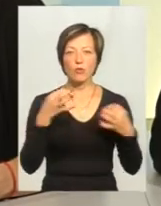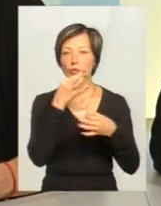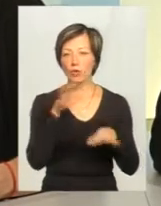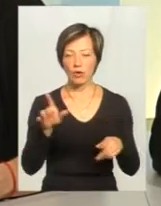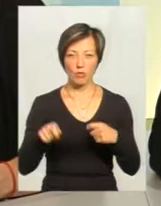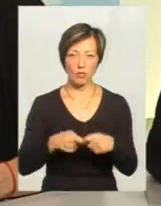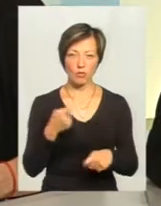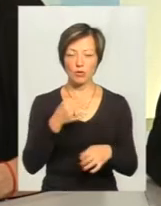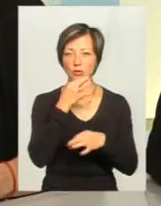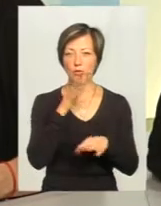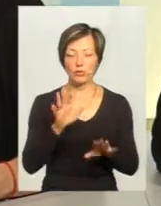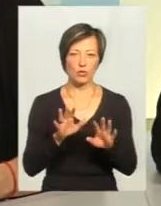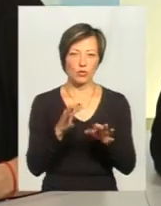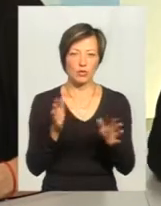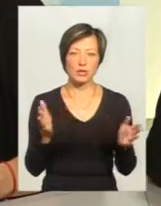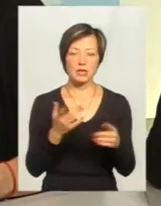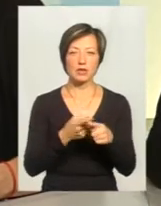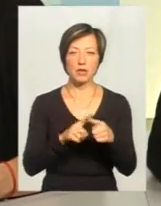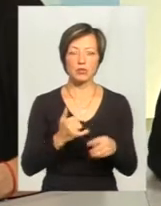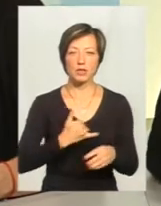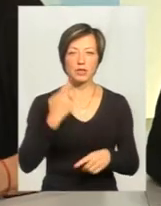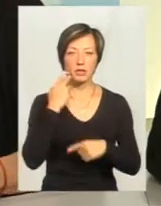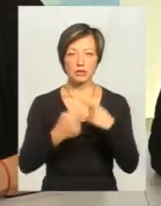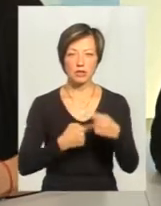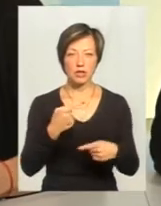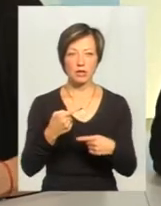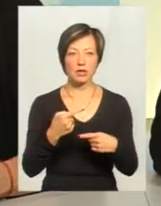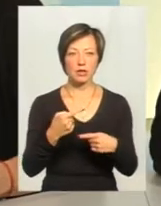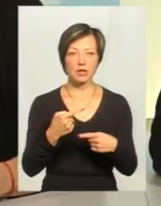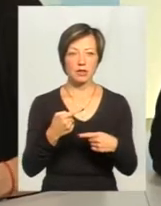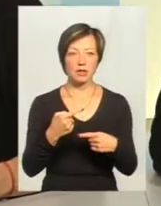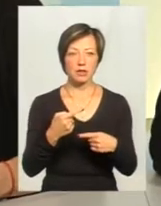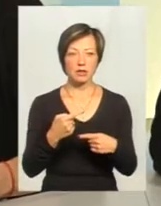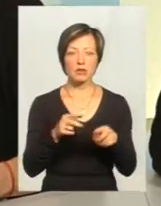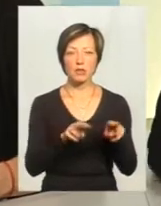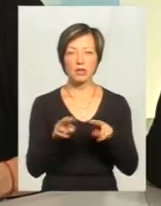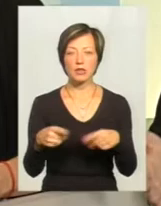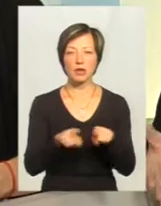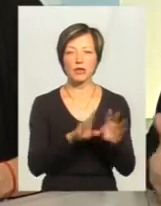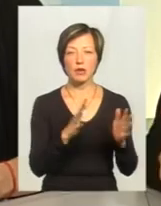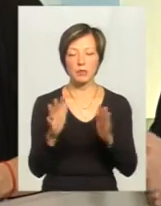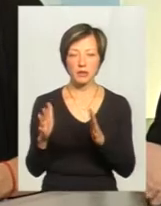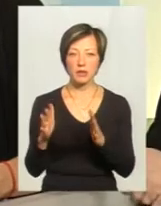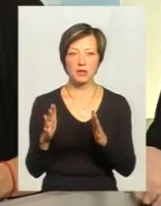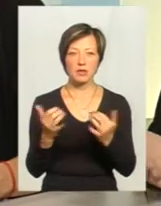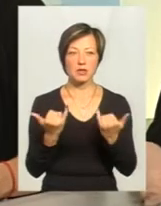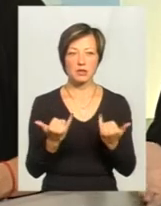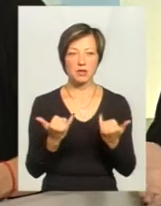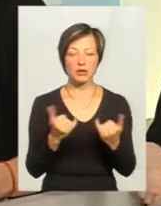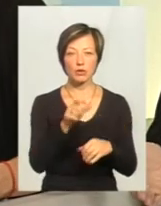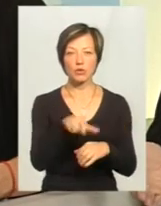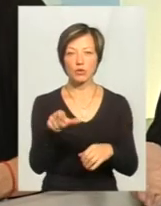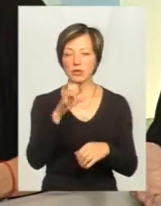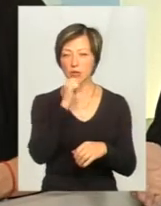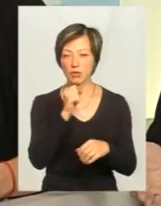протиправного діяння, будь-якого правопорушення, будь-якого цей. Нас завжди, ну не завжди, а принаймні, ми спостерігаємо такі випадки, як от зараз, люди